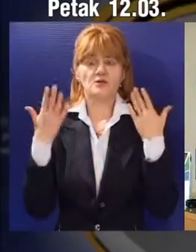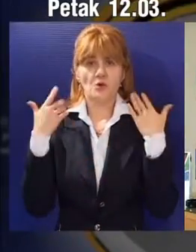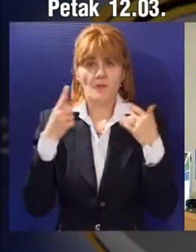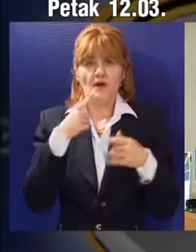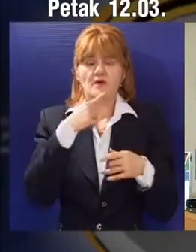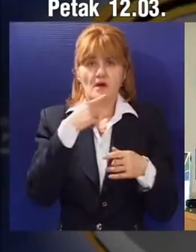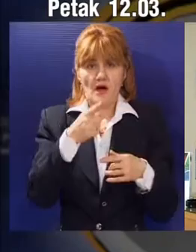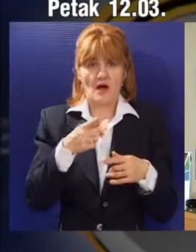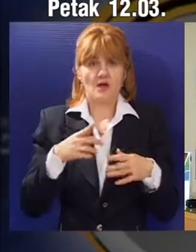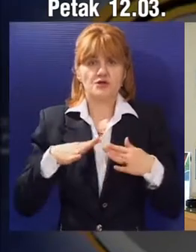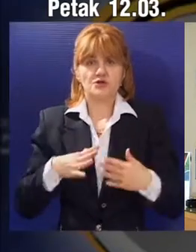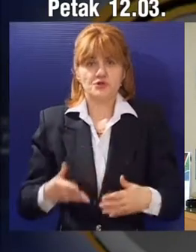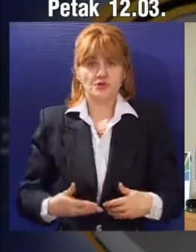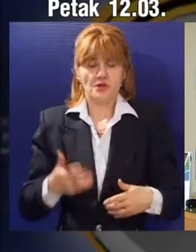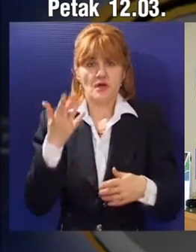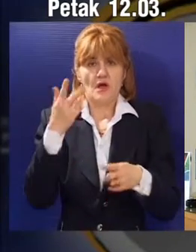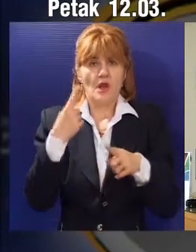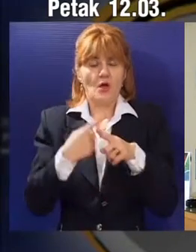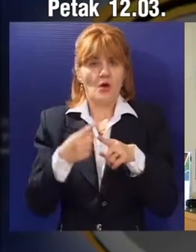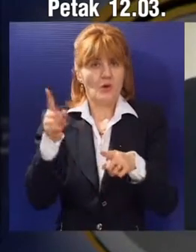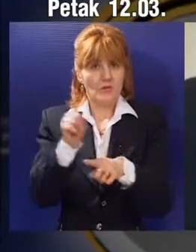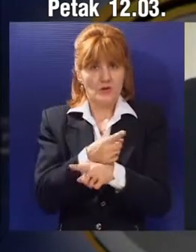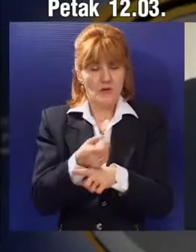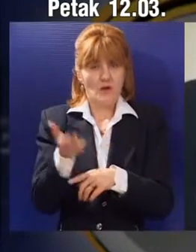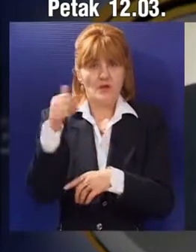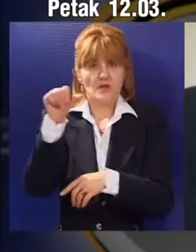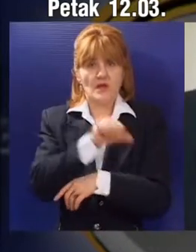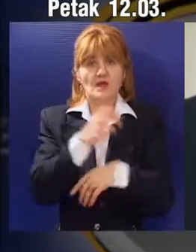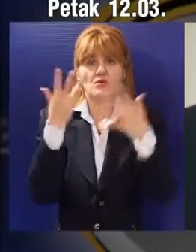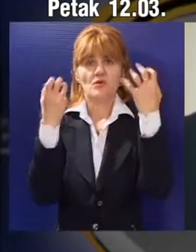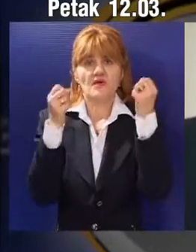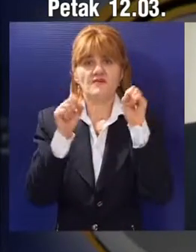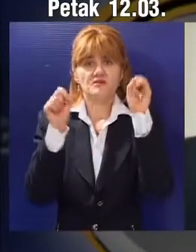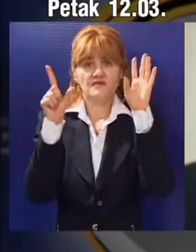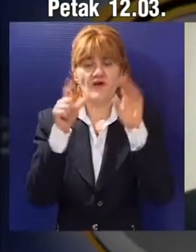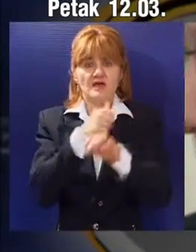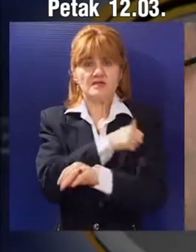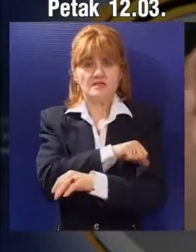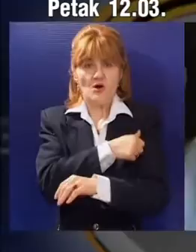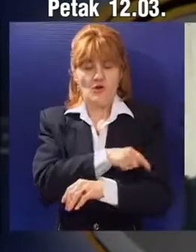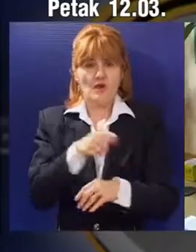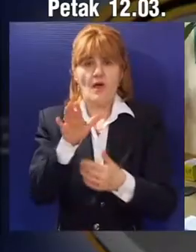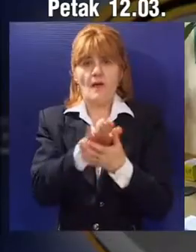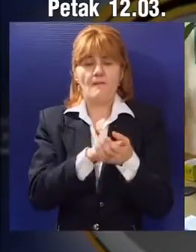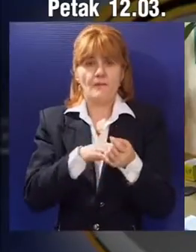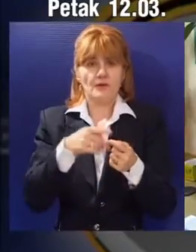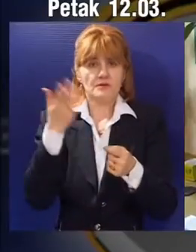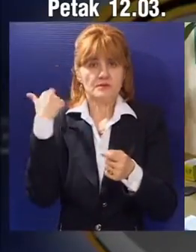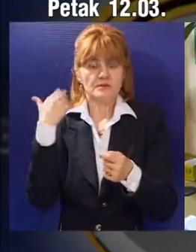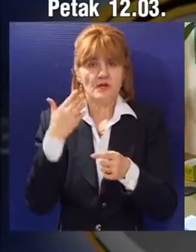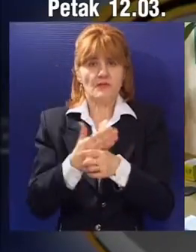kažu da ženski štrand je saniran nekoliko puta od kada je izgrađen 1912. godine. Posljednji put, 1974.